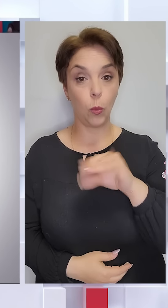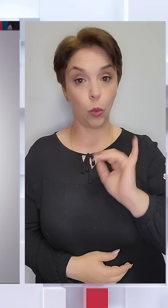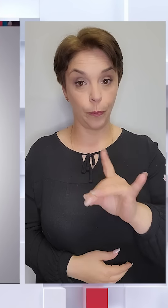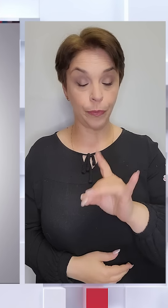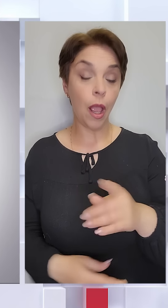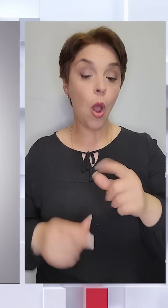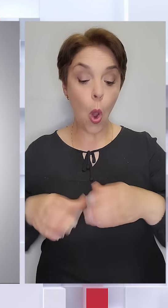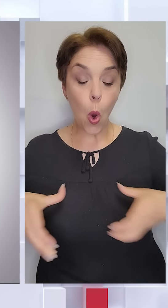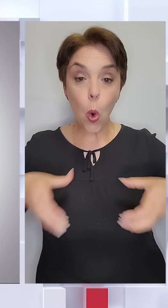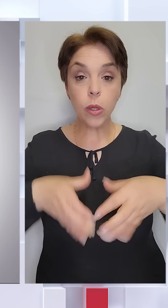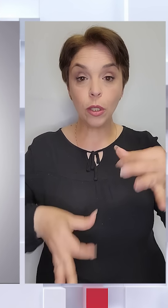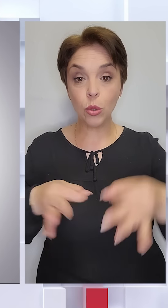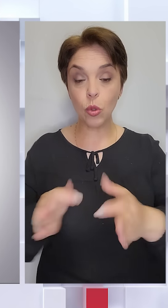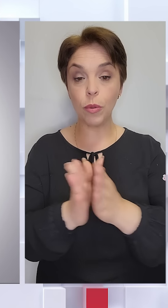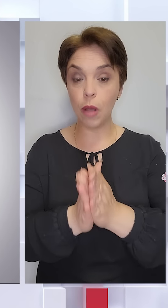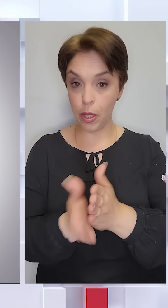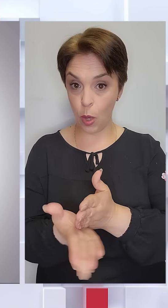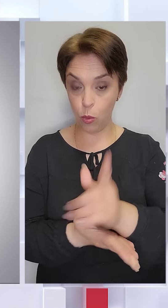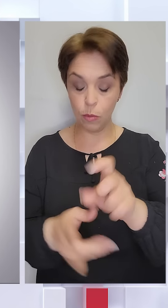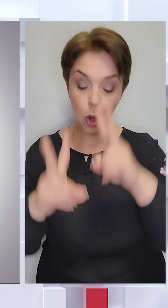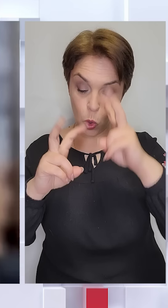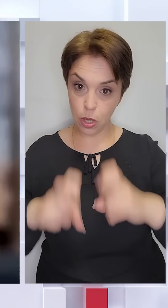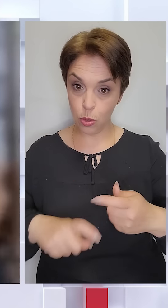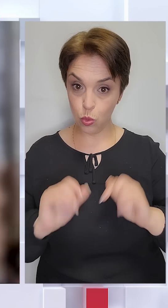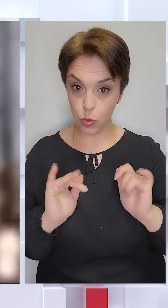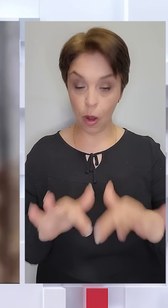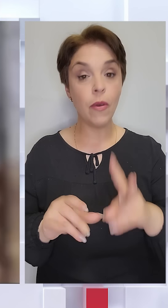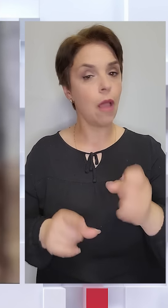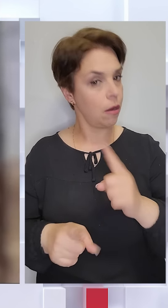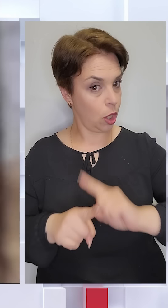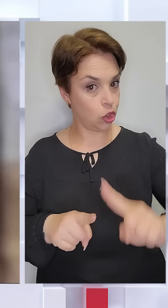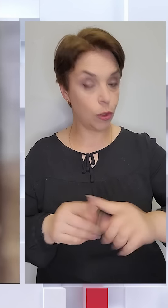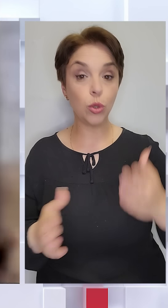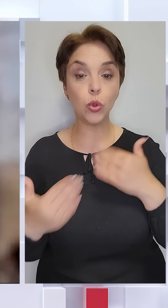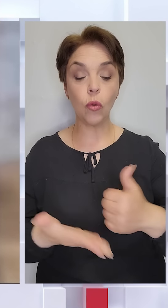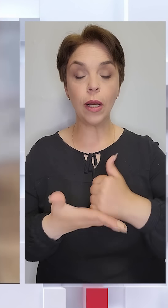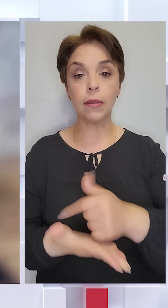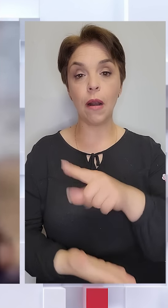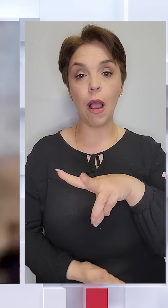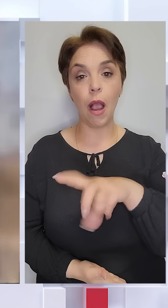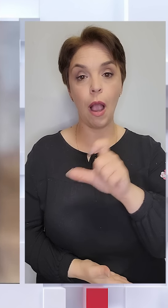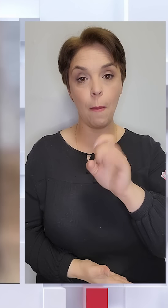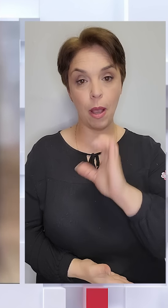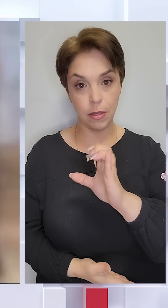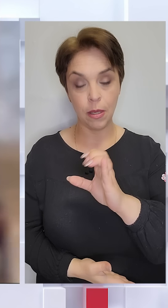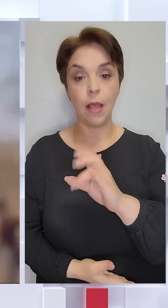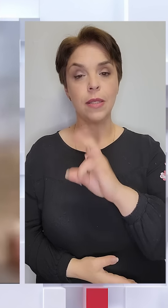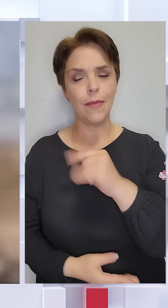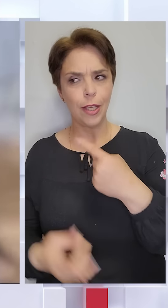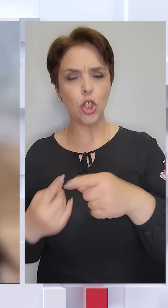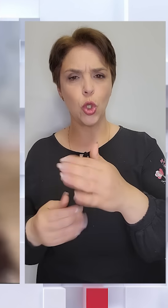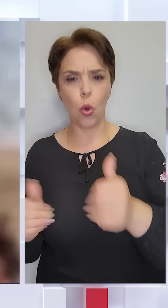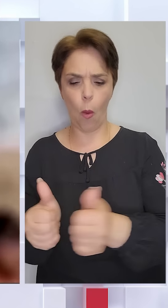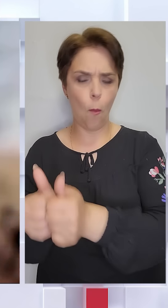Колегія суддів на прохання посадовця має розглянути цю справу якнайшвидше. Стосовно лідера Хамасу Сінвара та кількох інших його